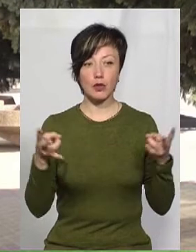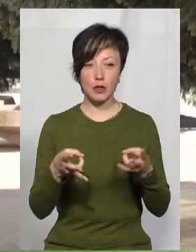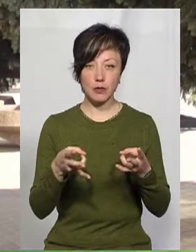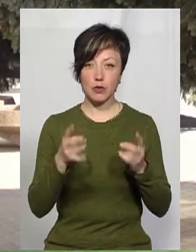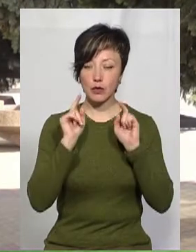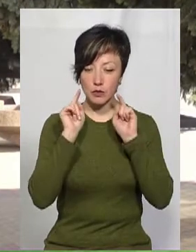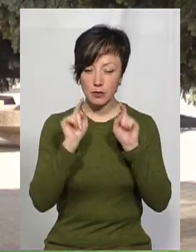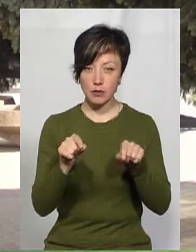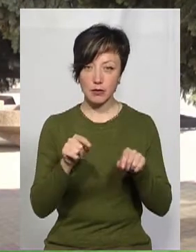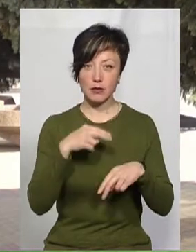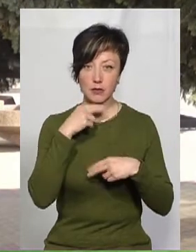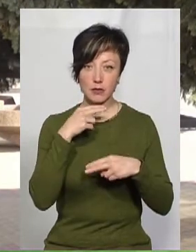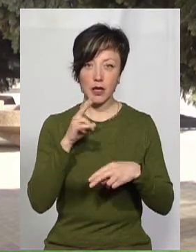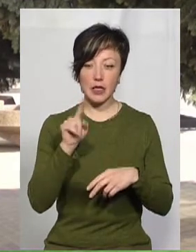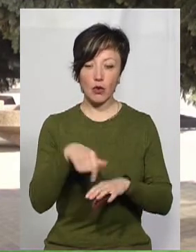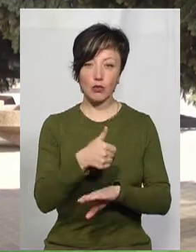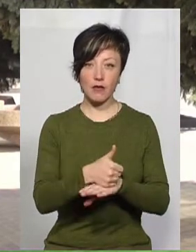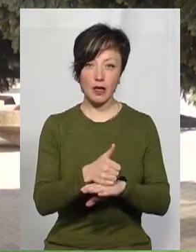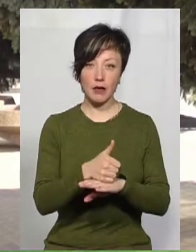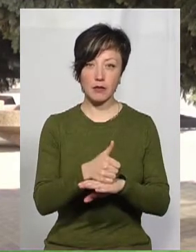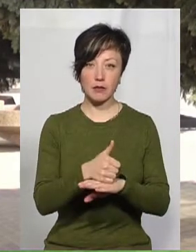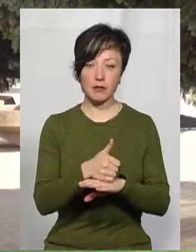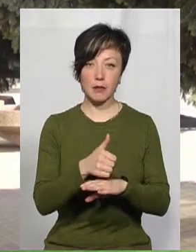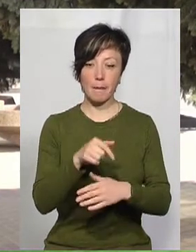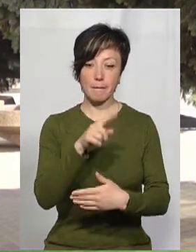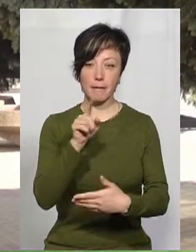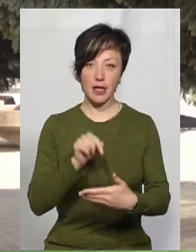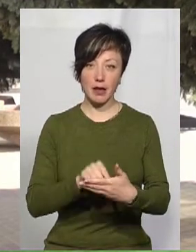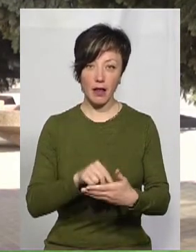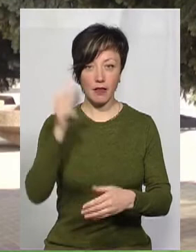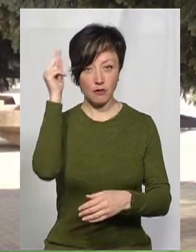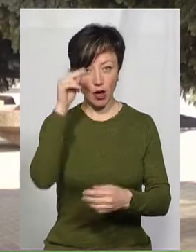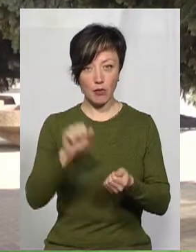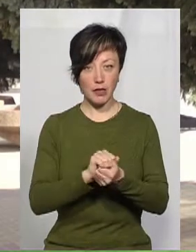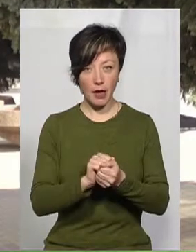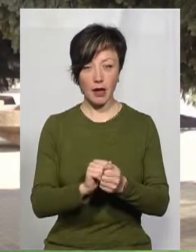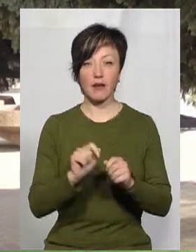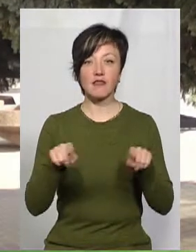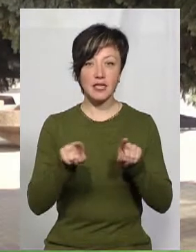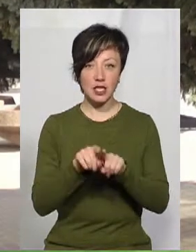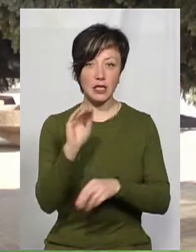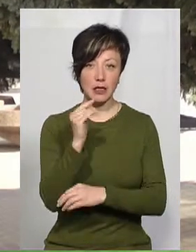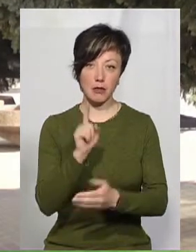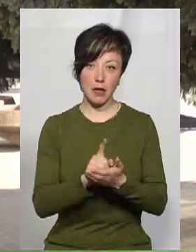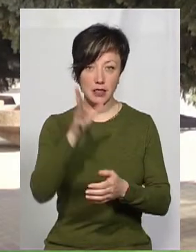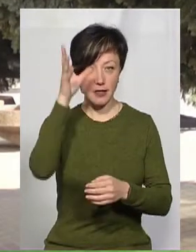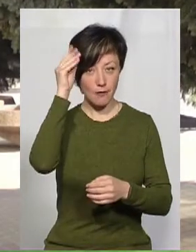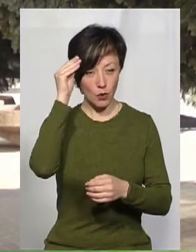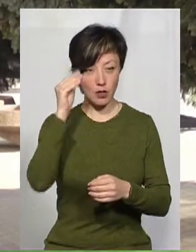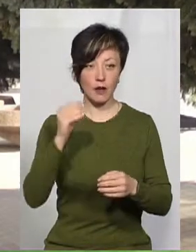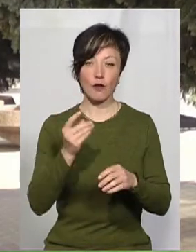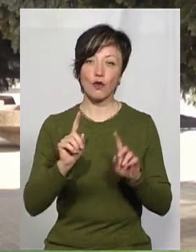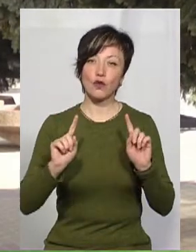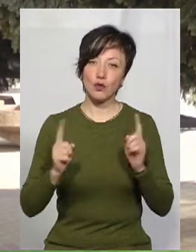сконцентруватися на тих основних питаннях і в тому числі навчальному матеріалі, який учень все ж таки має засвоїти в